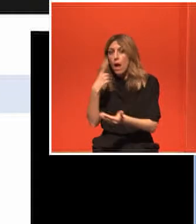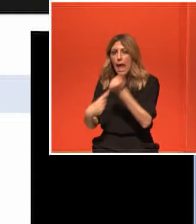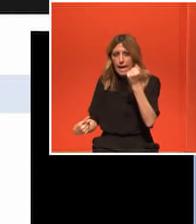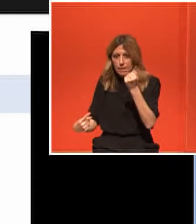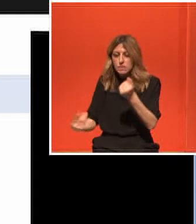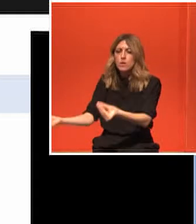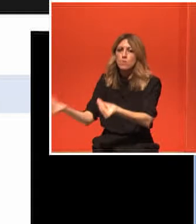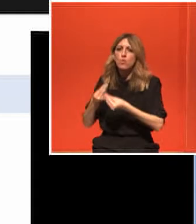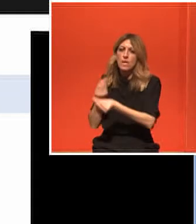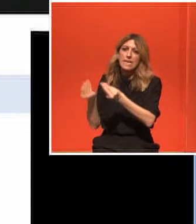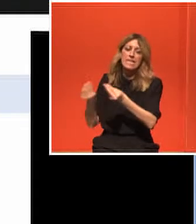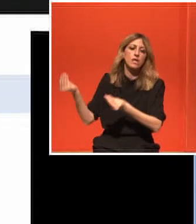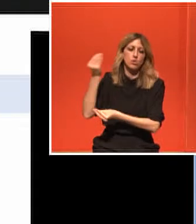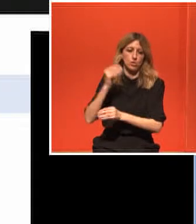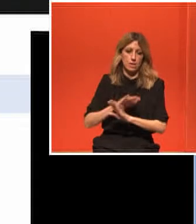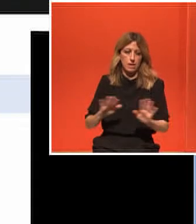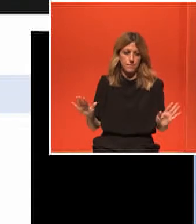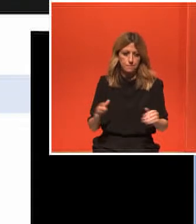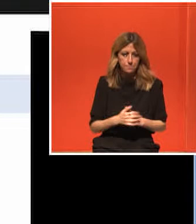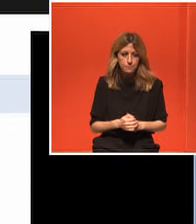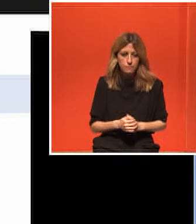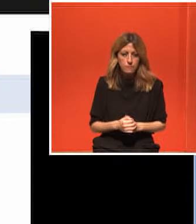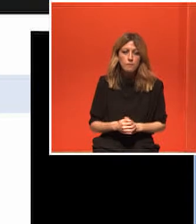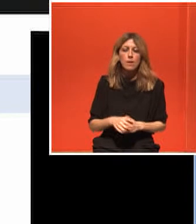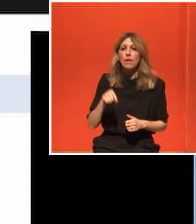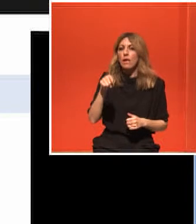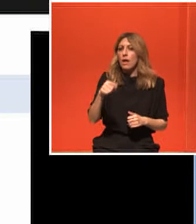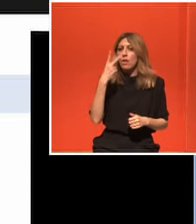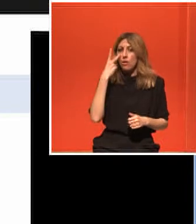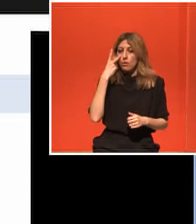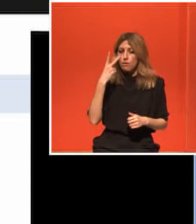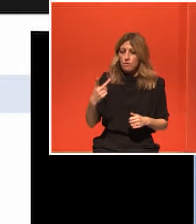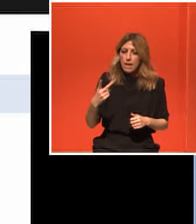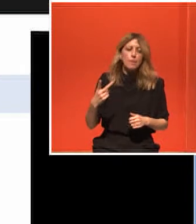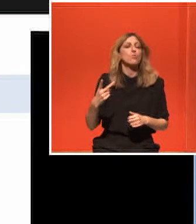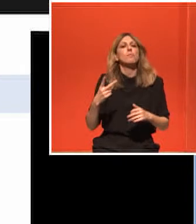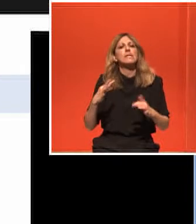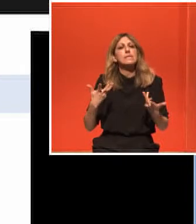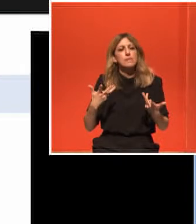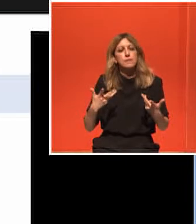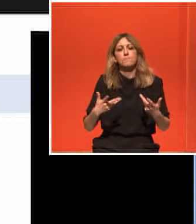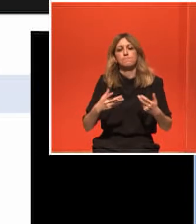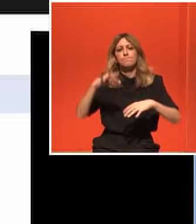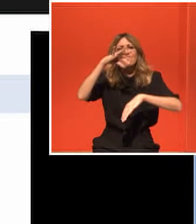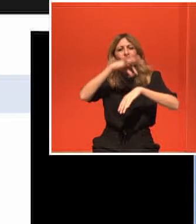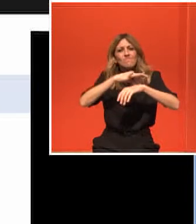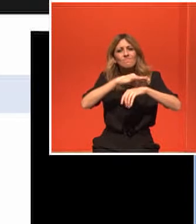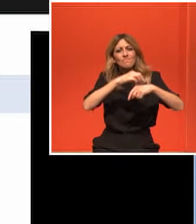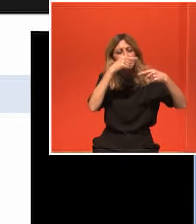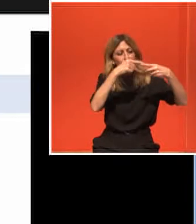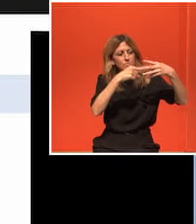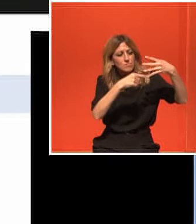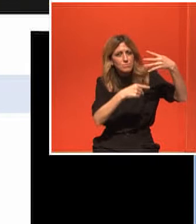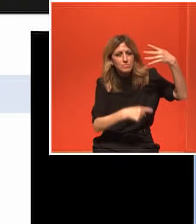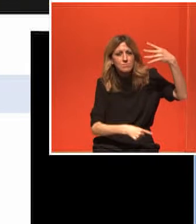Αν όμως δούμε τους παράγοντες κινδύνους που επιδρούν καθοριστικά σε αυτά τα νοσήματα είναι η δομή του